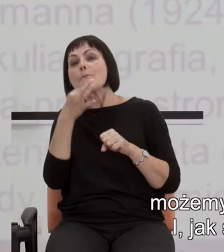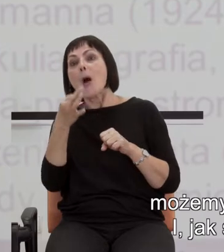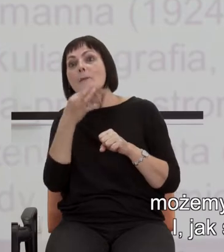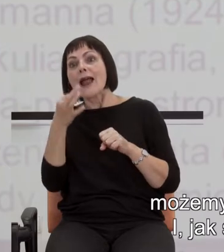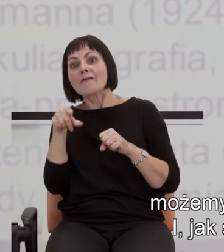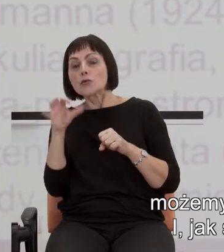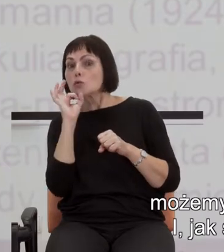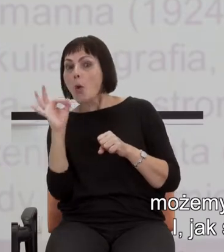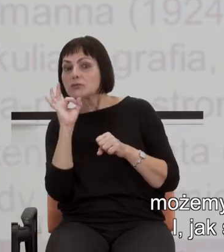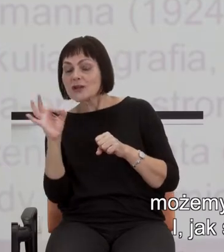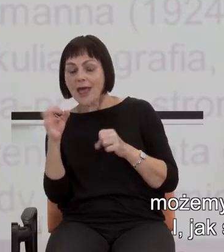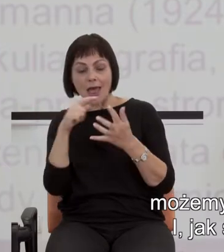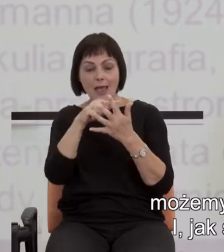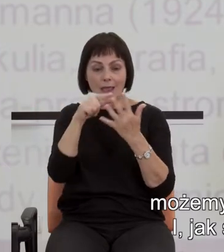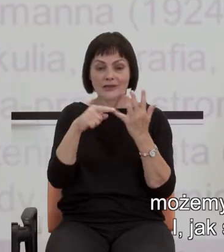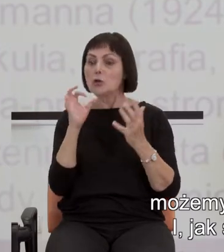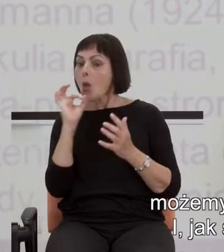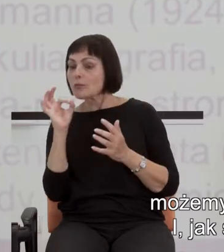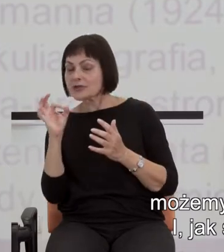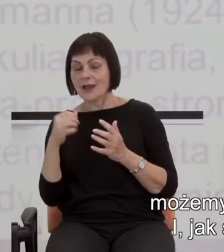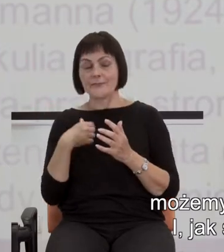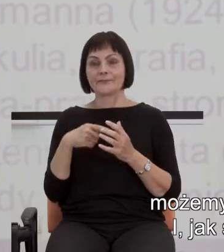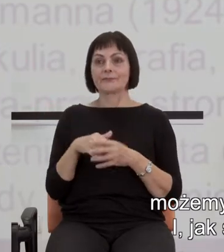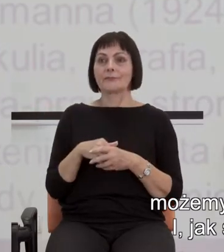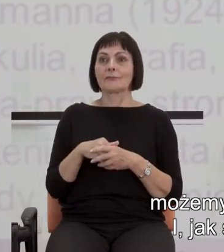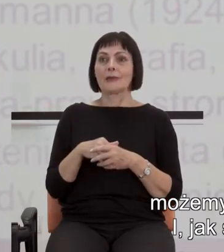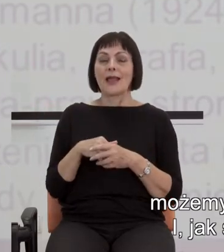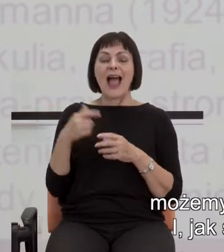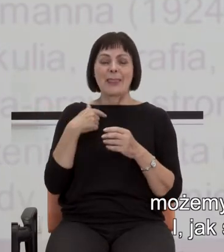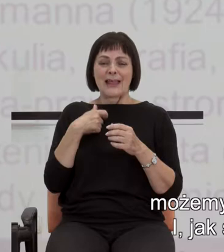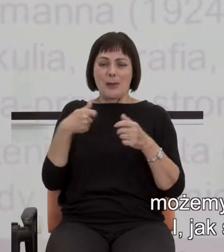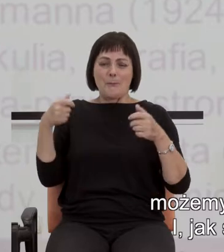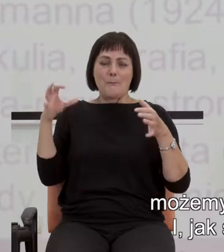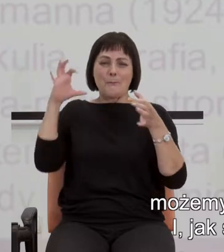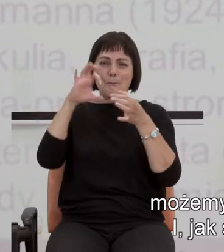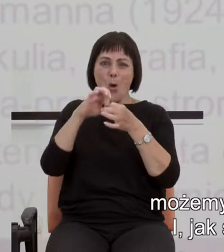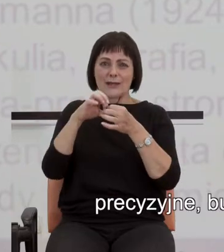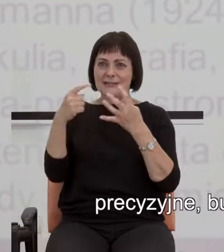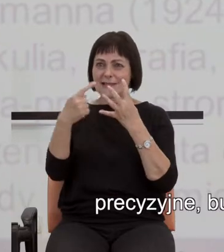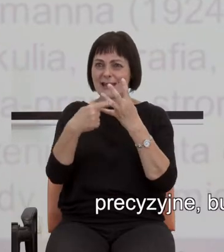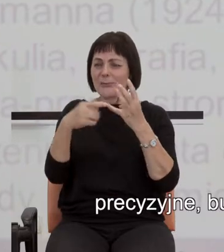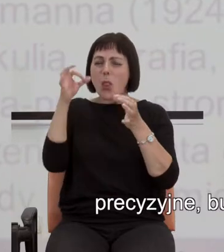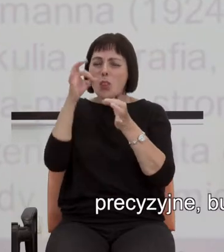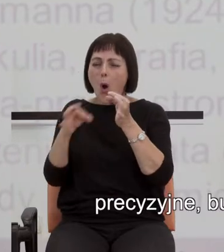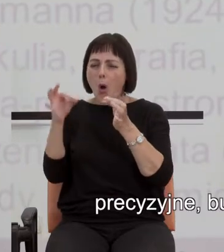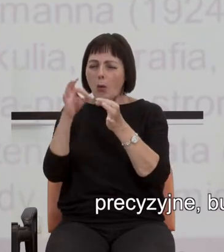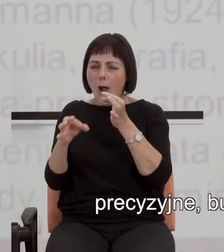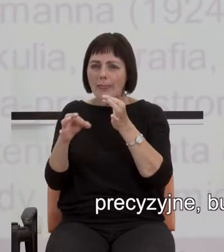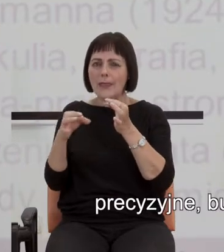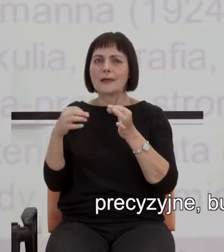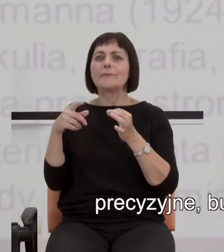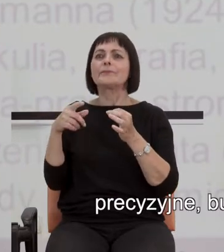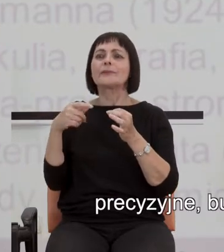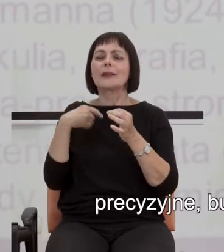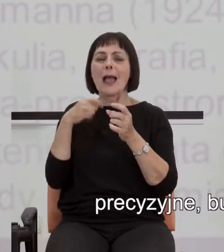operacji. I jak się wskazuje, takie ścisłe pojęcie liczby, precyzyjne, budowane